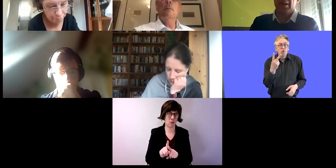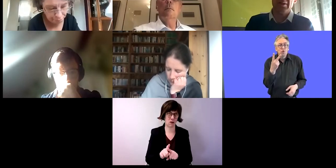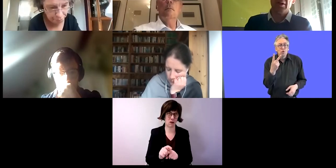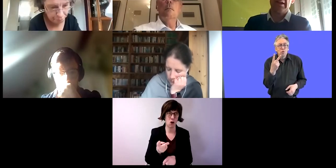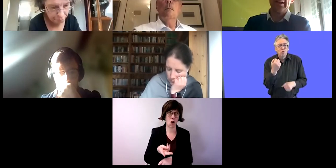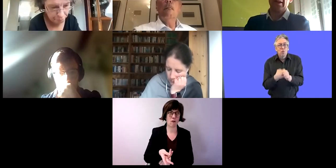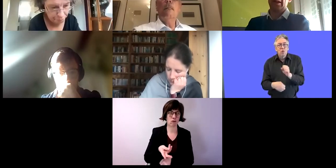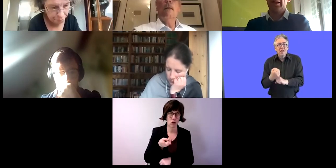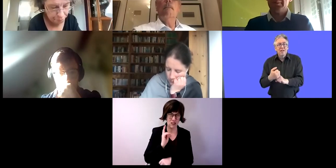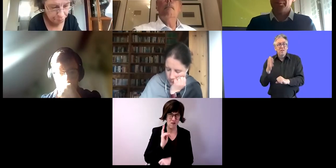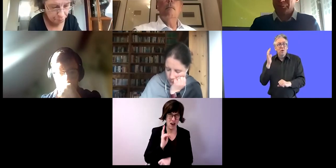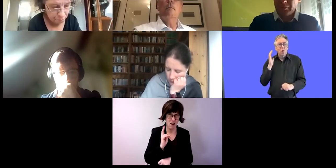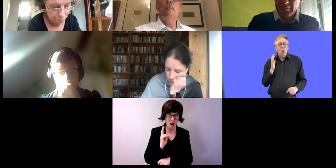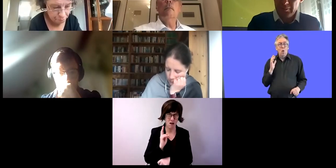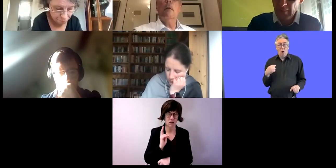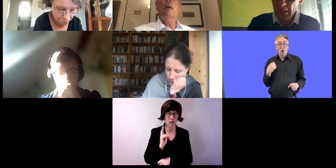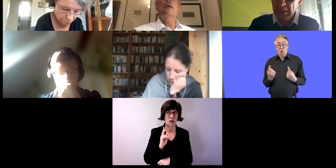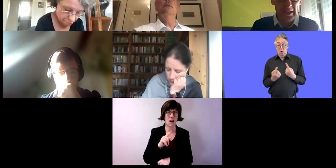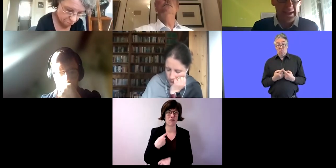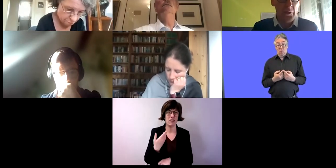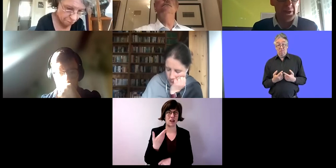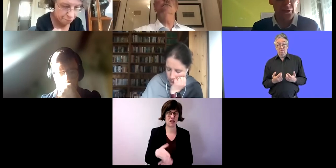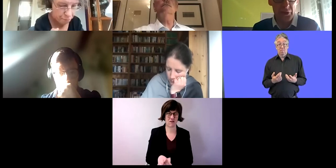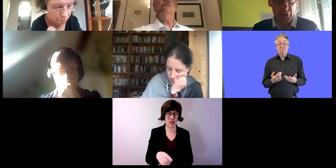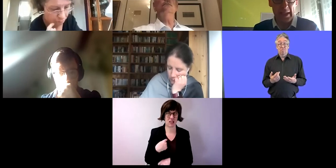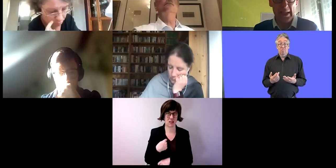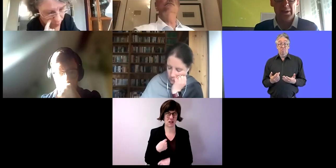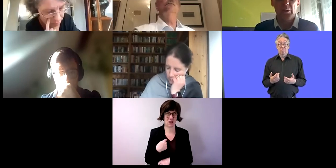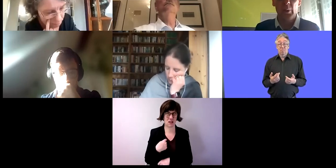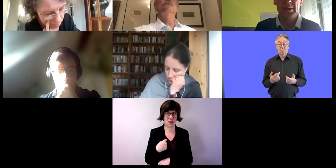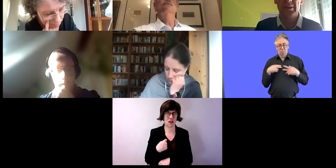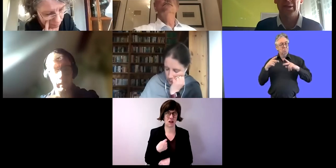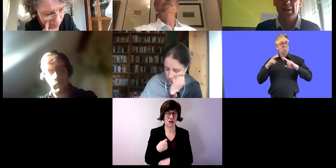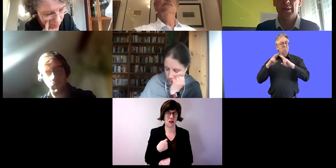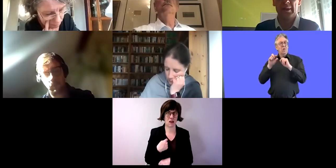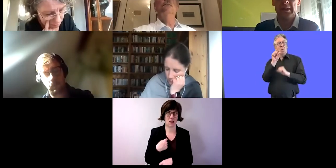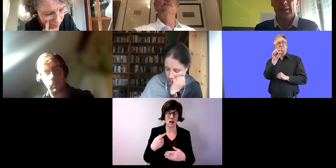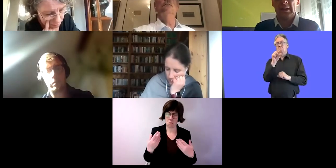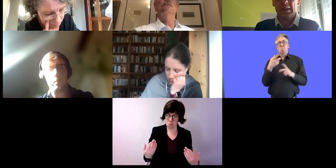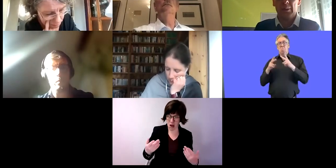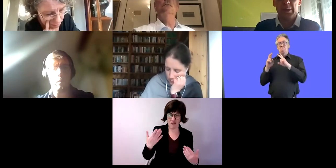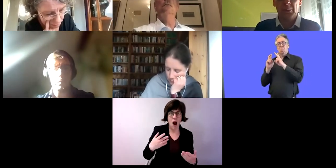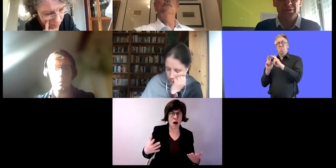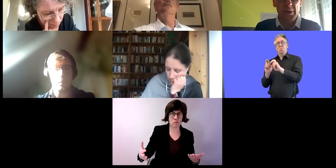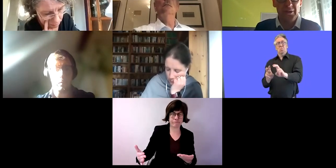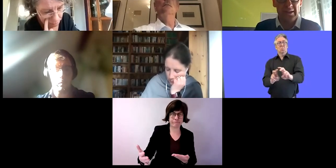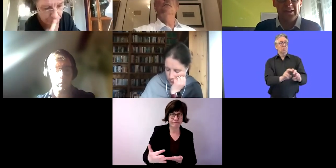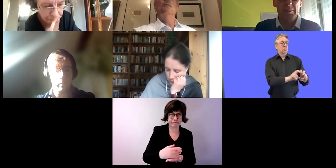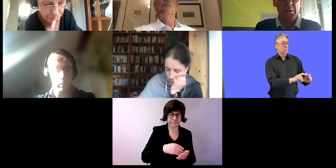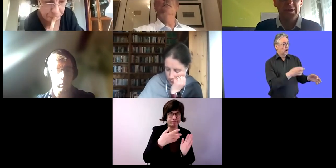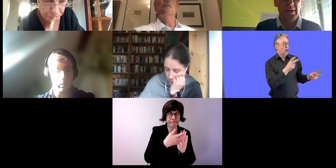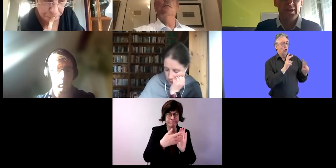haben wir eine Erhebung durchgeführt